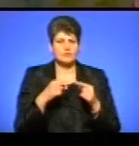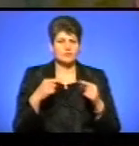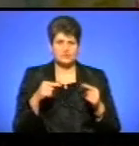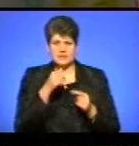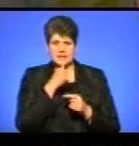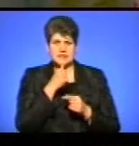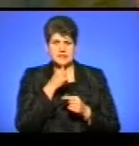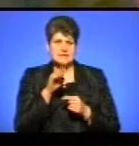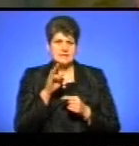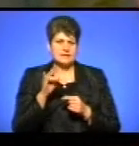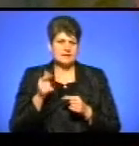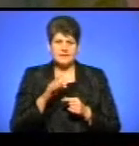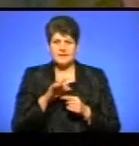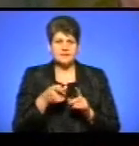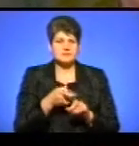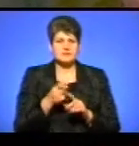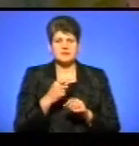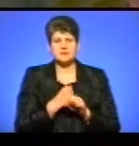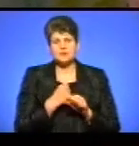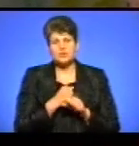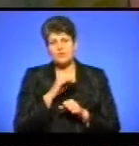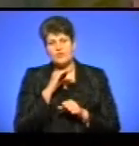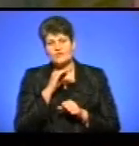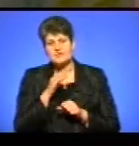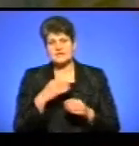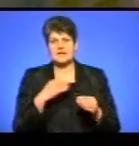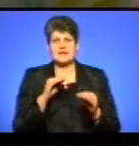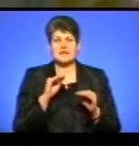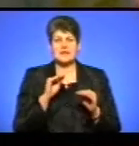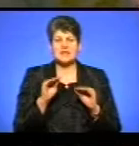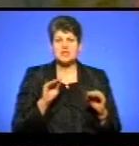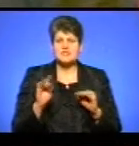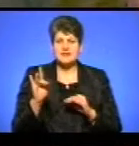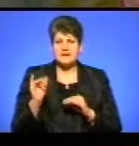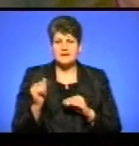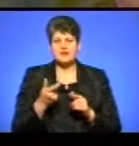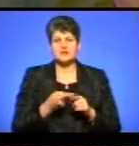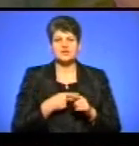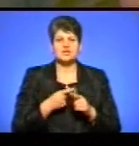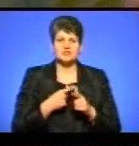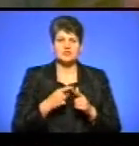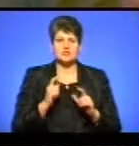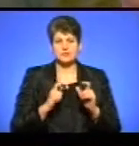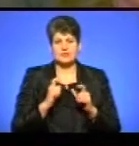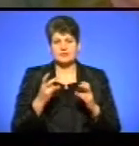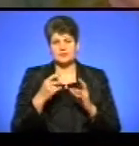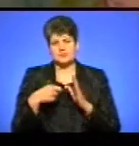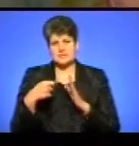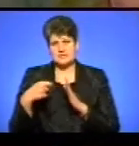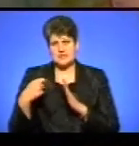кастинги, Незалежно від того, чи це працюють професійні режисери, чи студенти, яким потрібно зняти